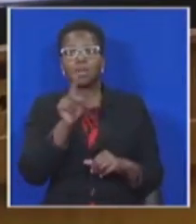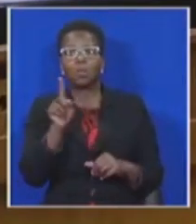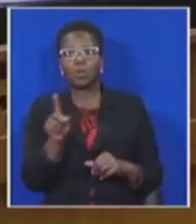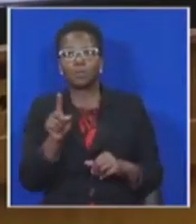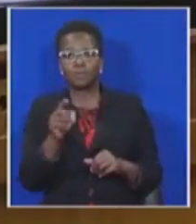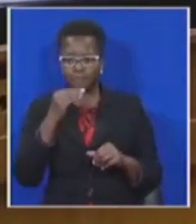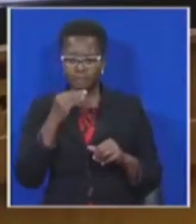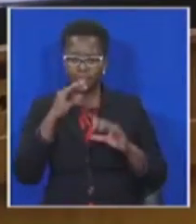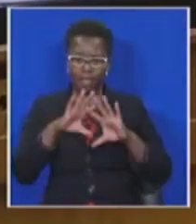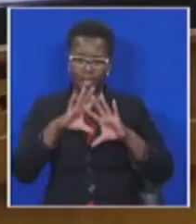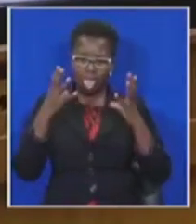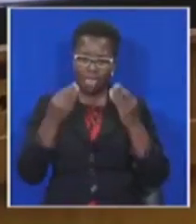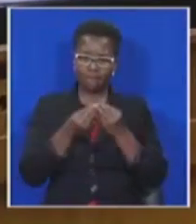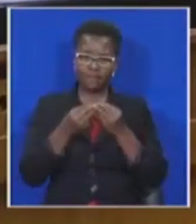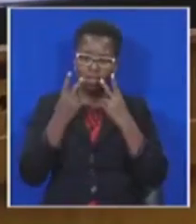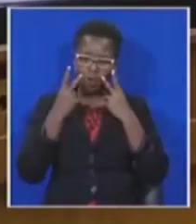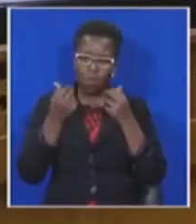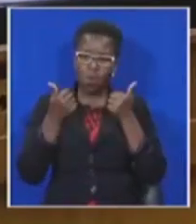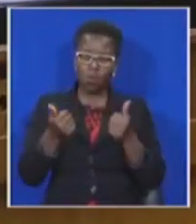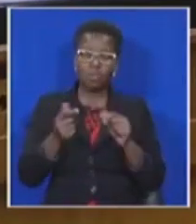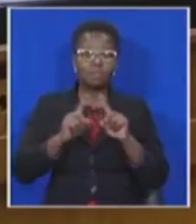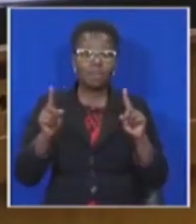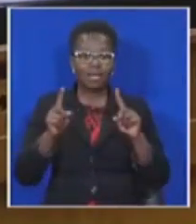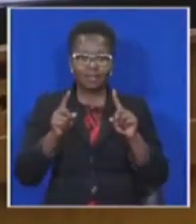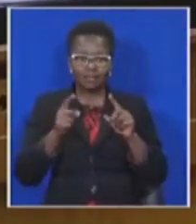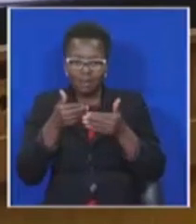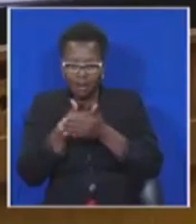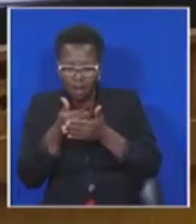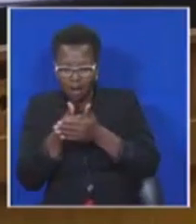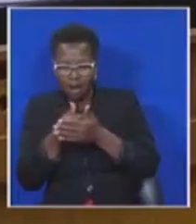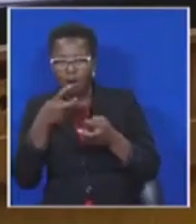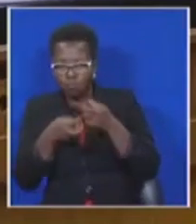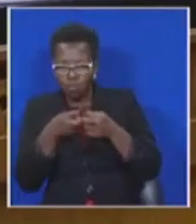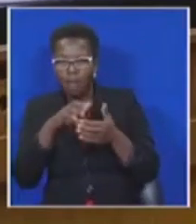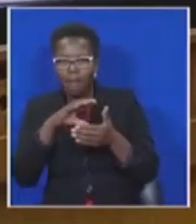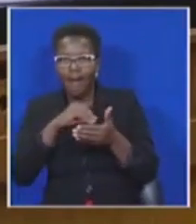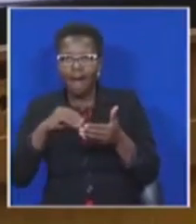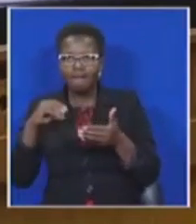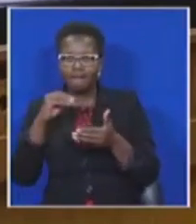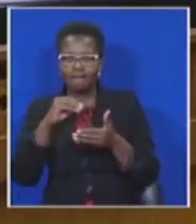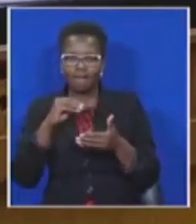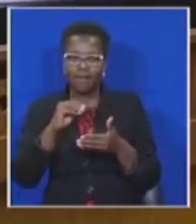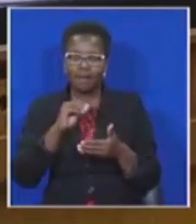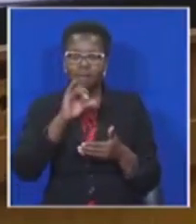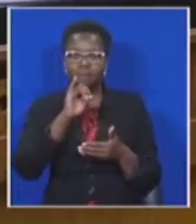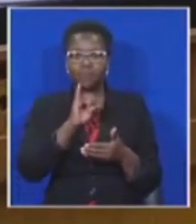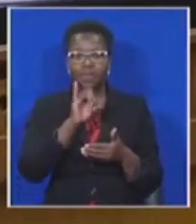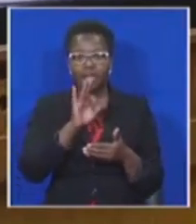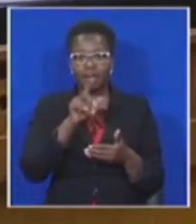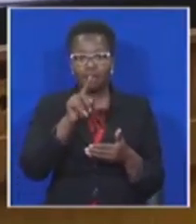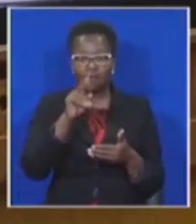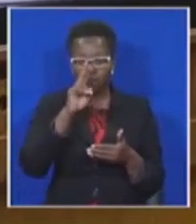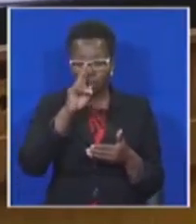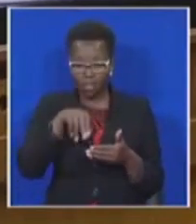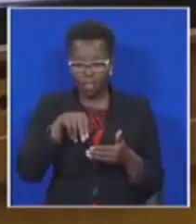Adjunkspeker, om te probeer voorgeer dat alles wel in ons land is dier wette soos hierdie te onderwerp aan een onnodige debat moet die gevolg hee dat